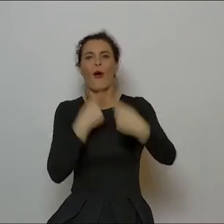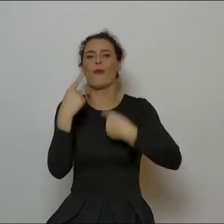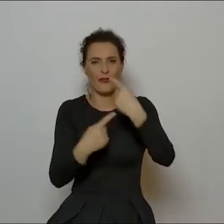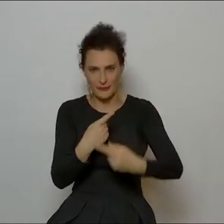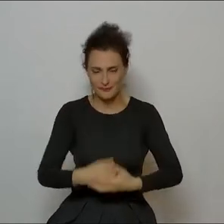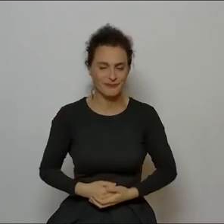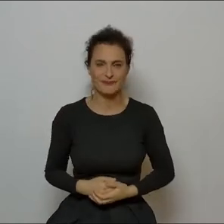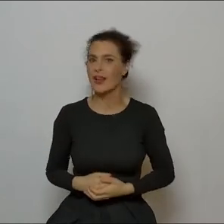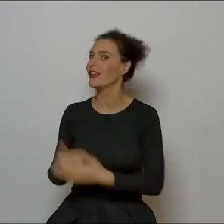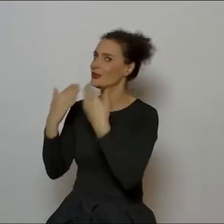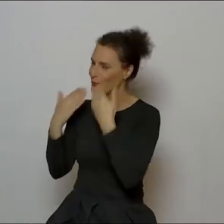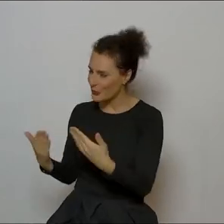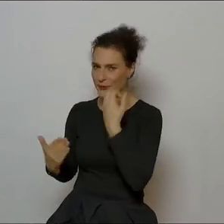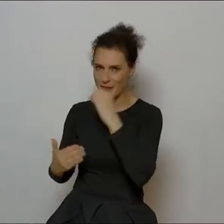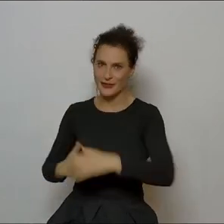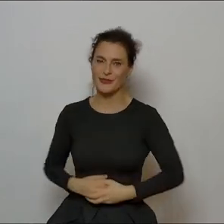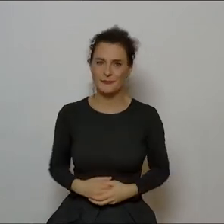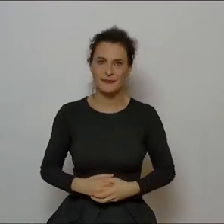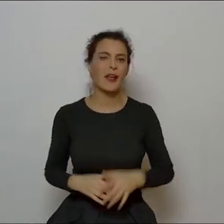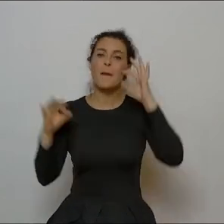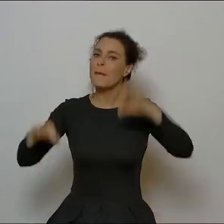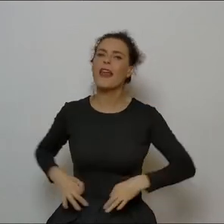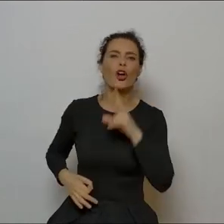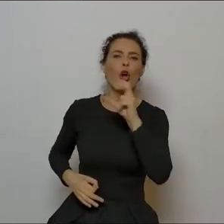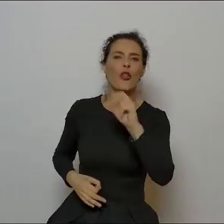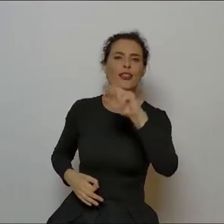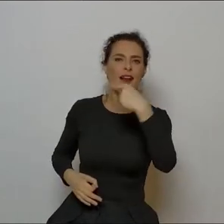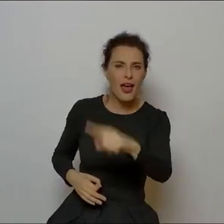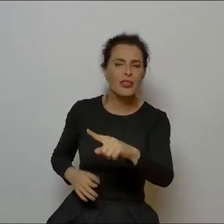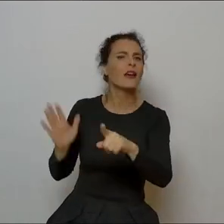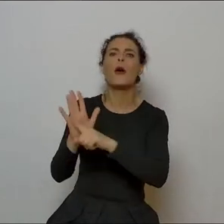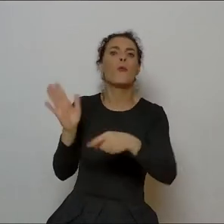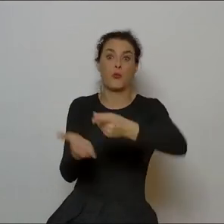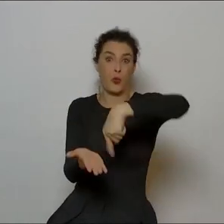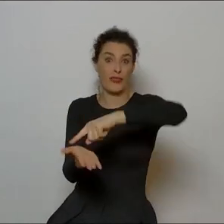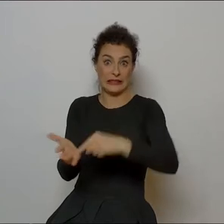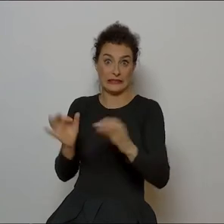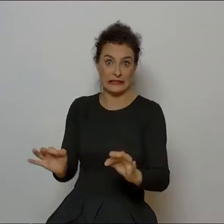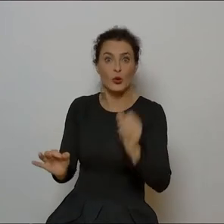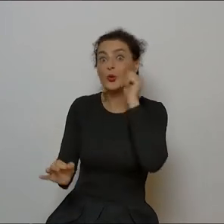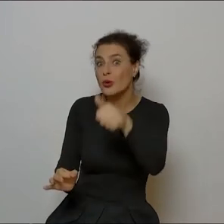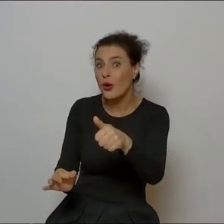Bardzo dziękujemy. Panie Konradzie, ta płyta ma premier dzisiaj, jutro?